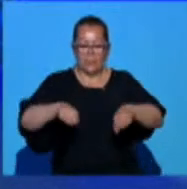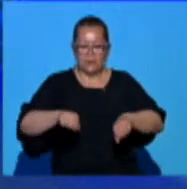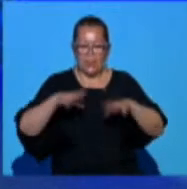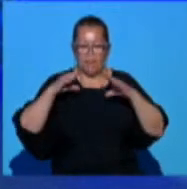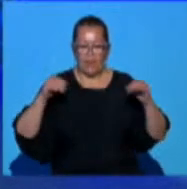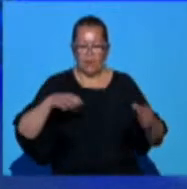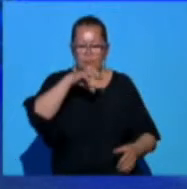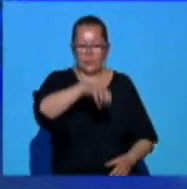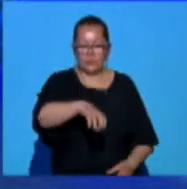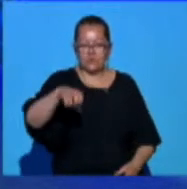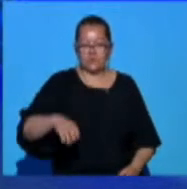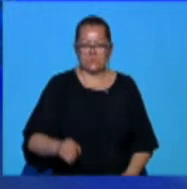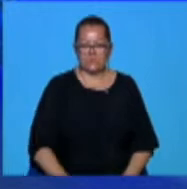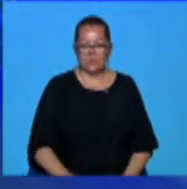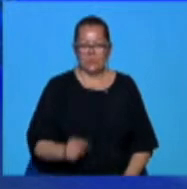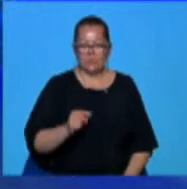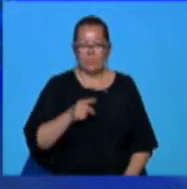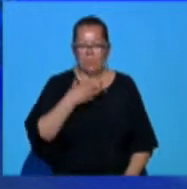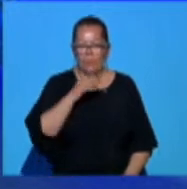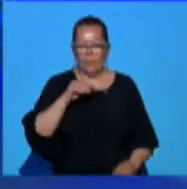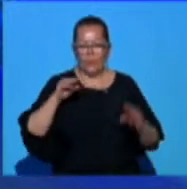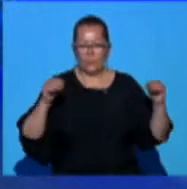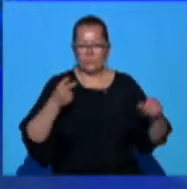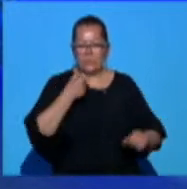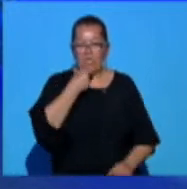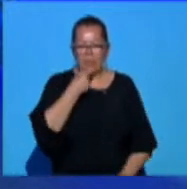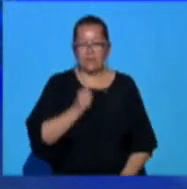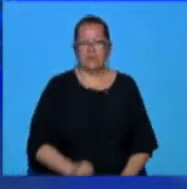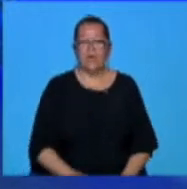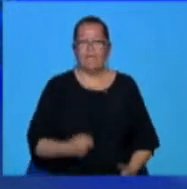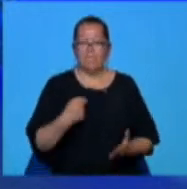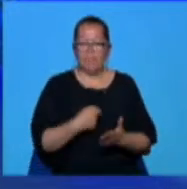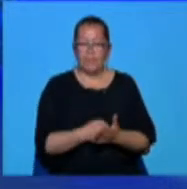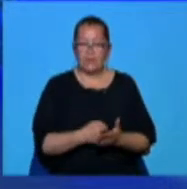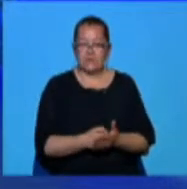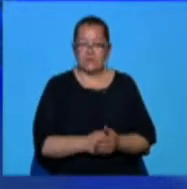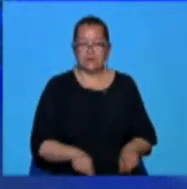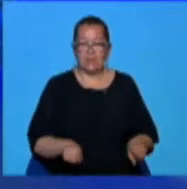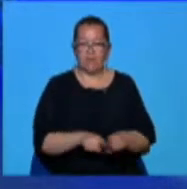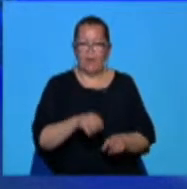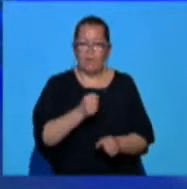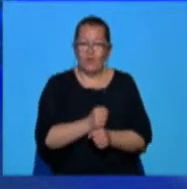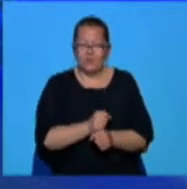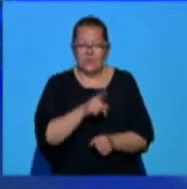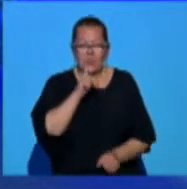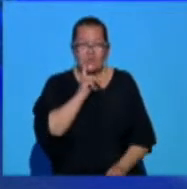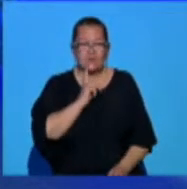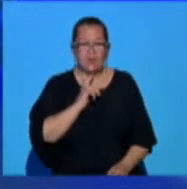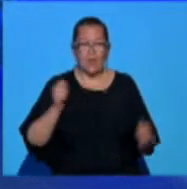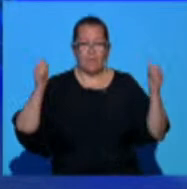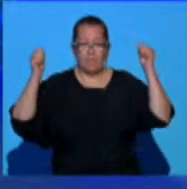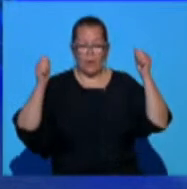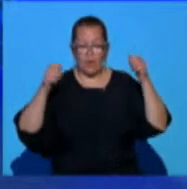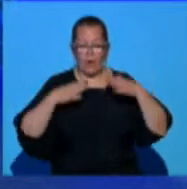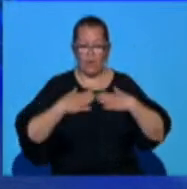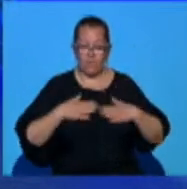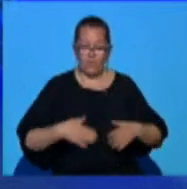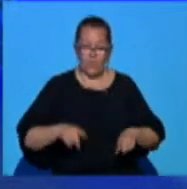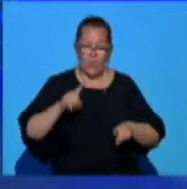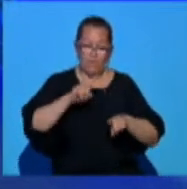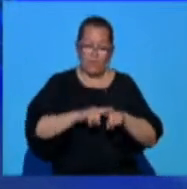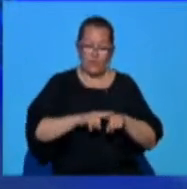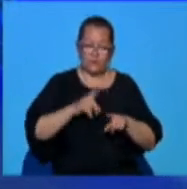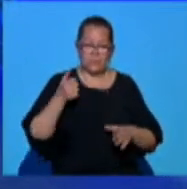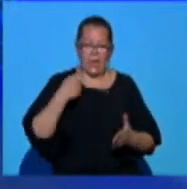de producție. Ei susțin că după foarte mulți ani munciți la Alro au ajuns să fie plătiți ca necalificați. Protestatarii cer și majorarea salariilor.